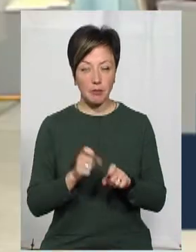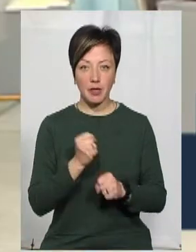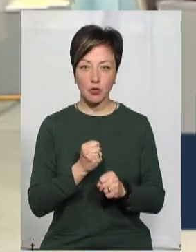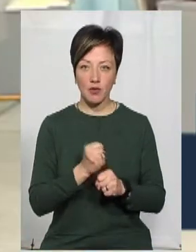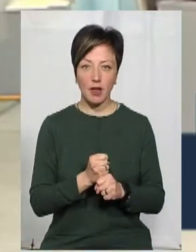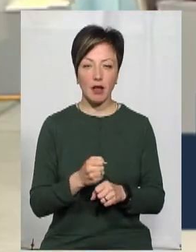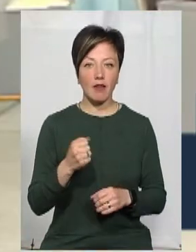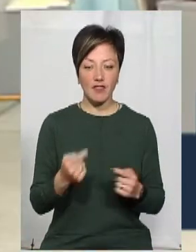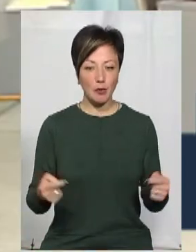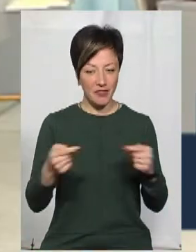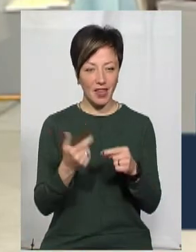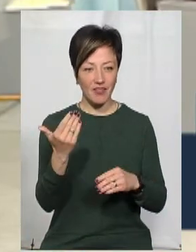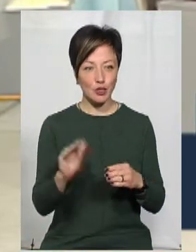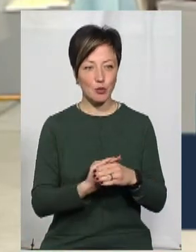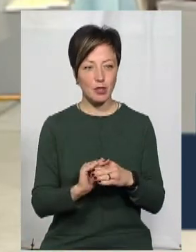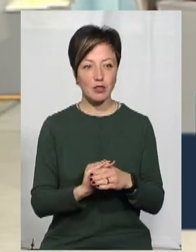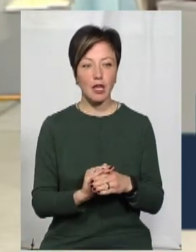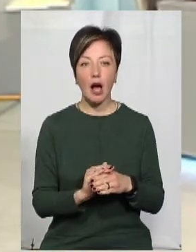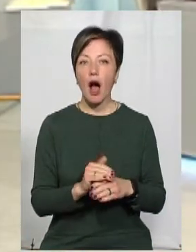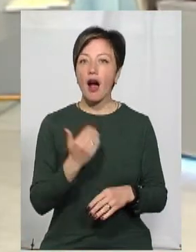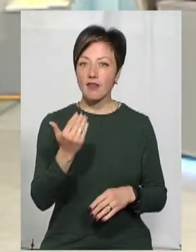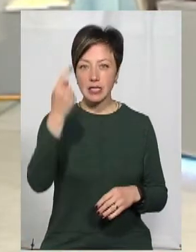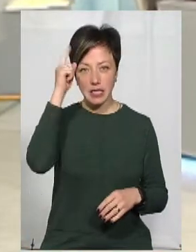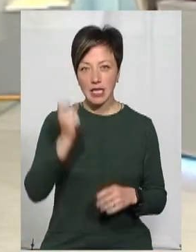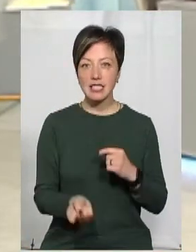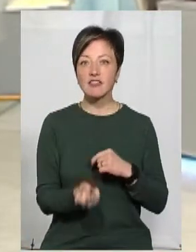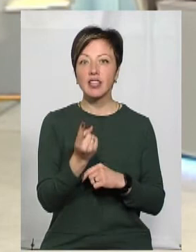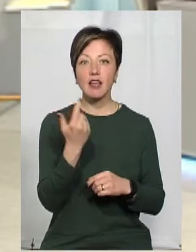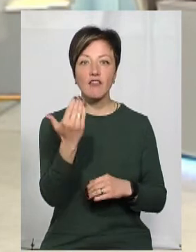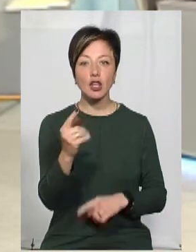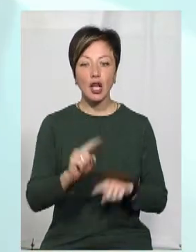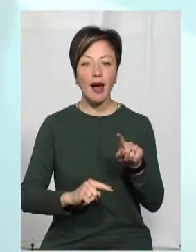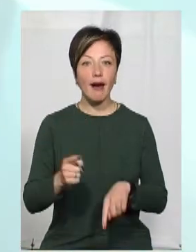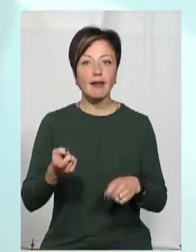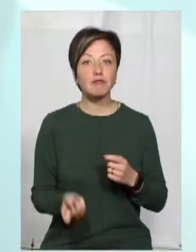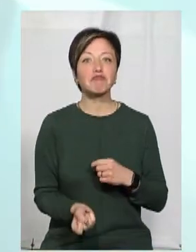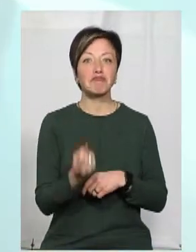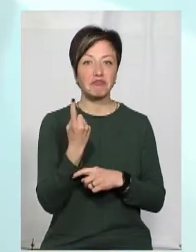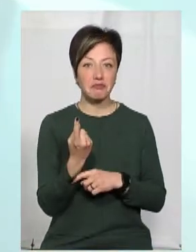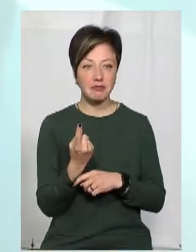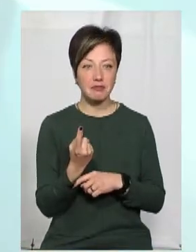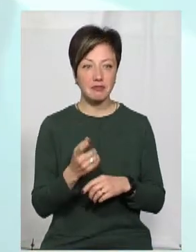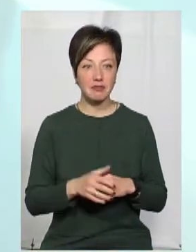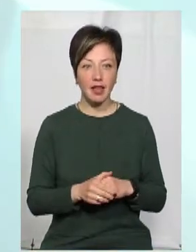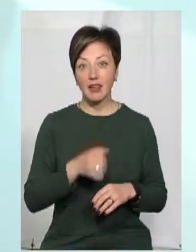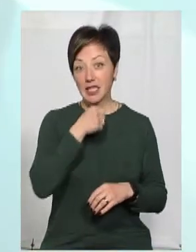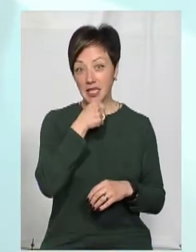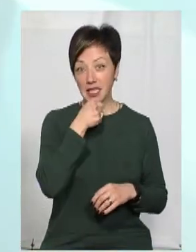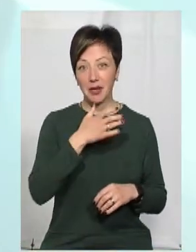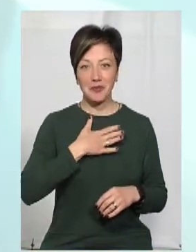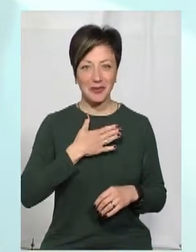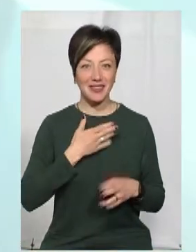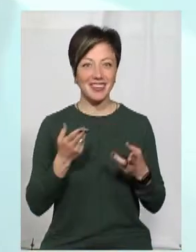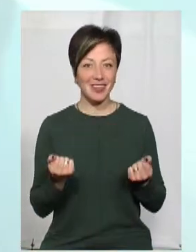Повністю відповідає вашому прізвищі? Так. А взагалі, чи знаєте, звідки рід походить? Рід? Ну, від діду.